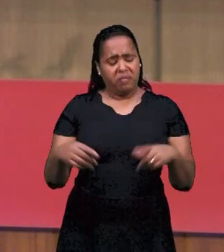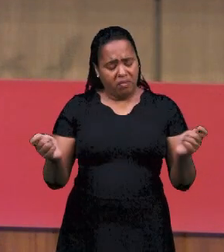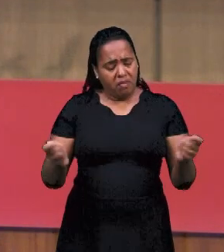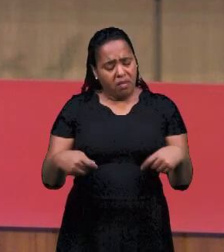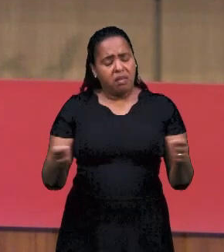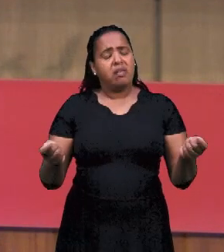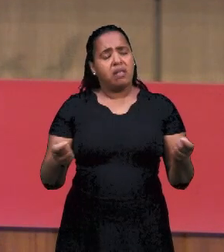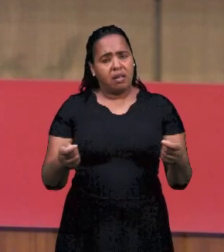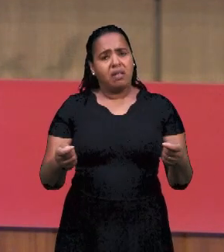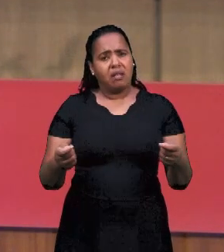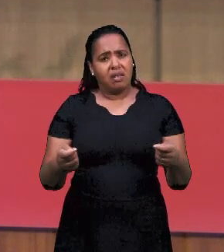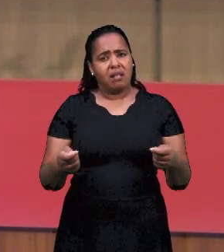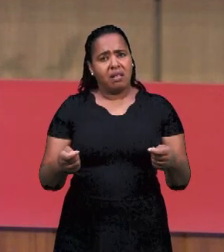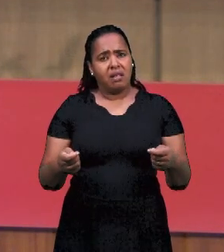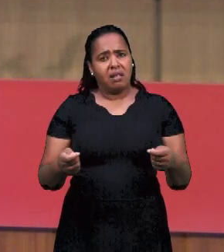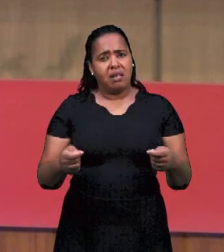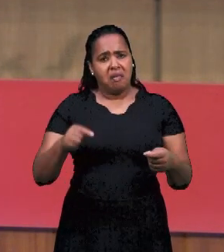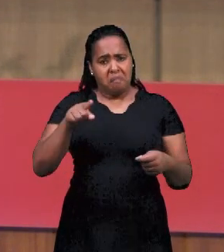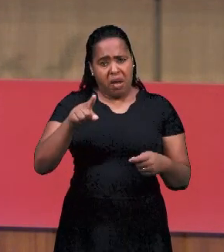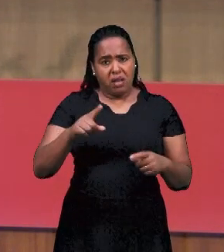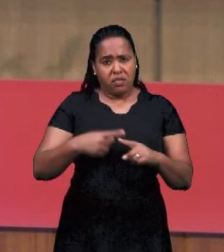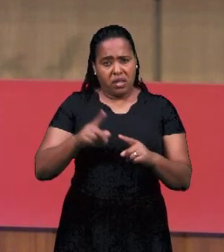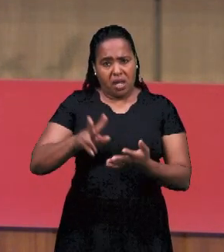профессиональной жизни. Возможно.